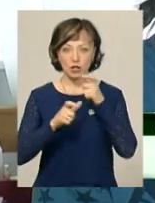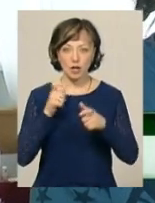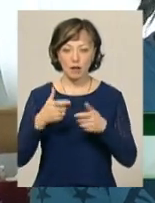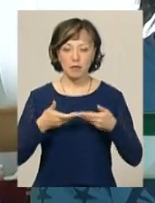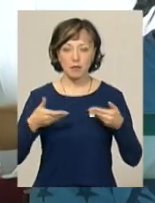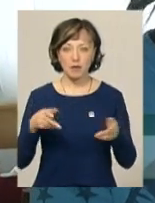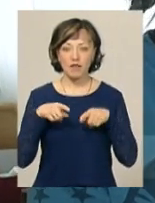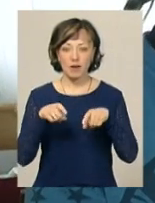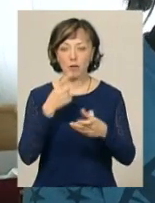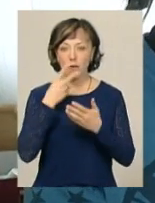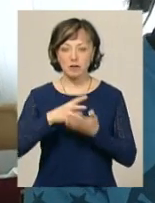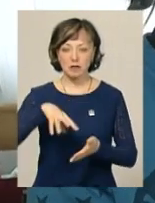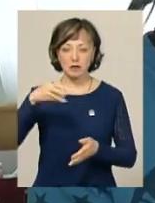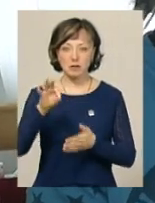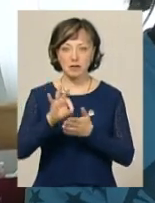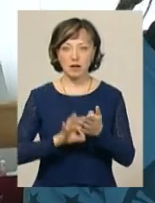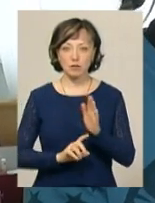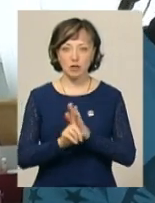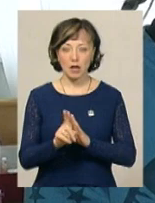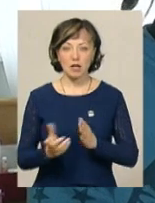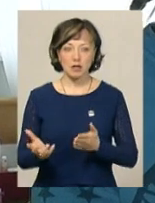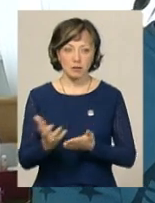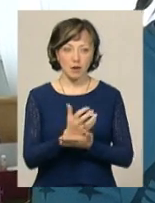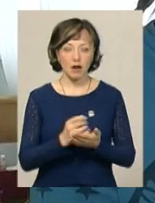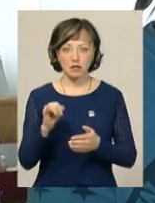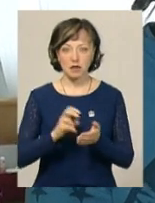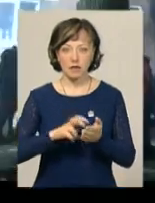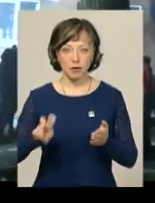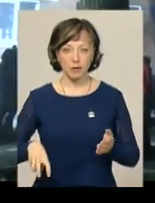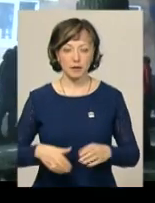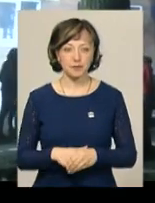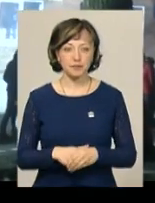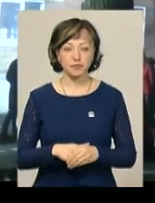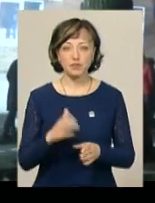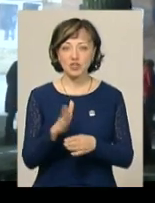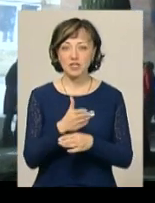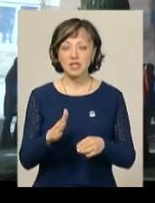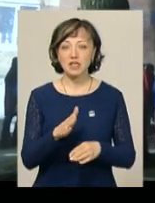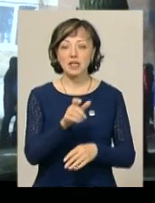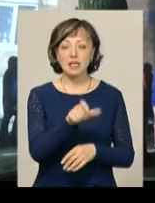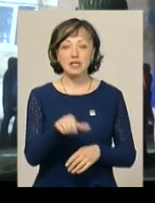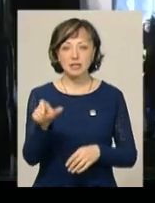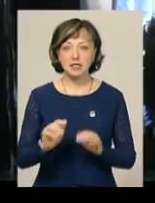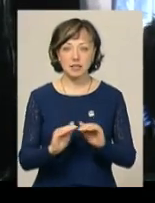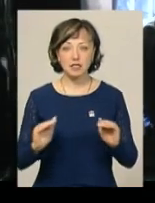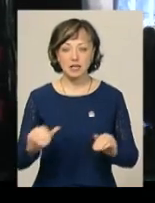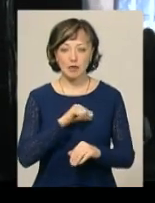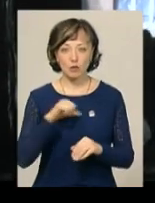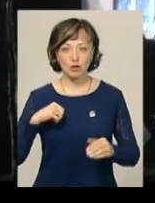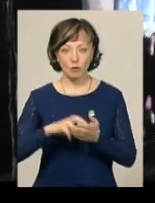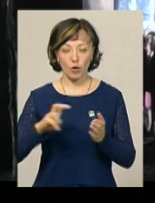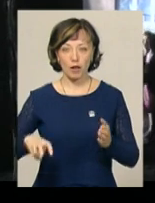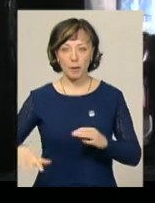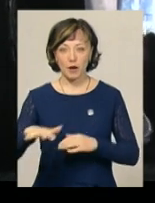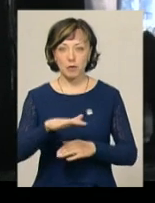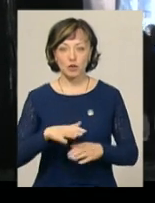Ми вибігли, побачили дим і відразу почали збиратися і вибігли. Частина дітей самостійно покинули приміщення гуртожитку, розповів